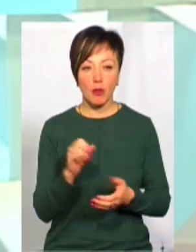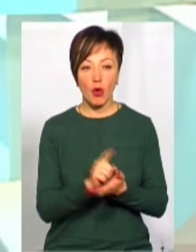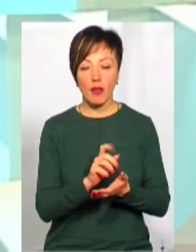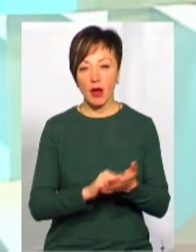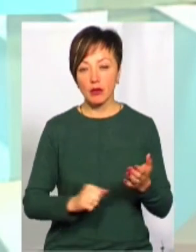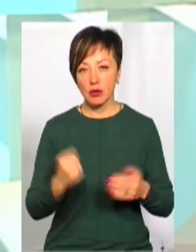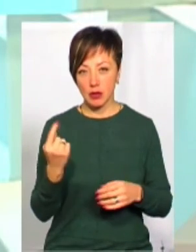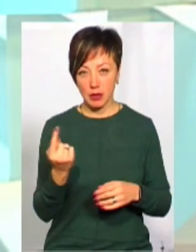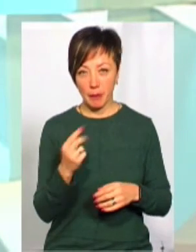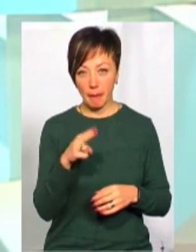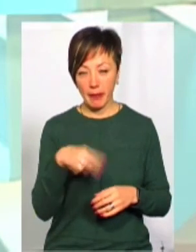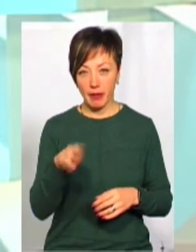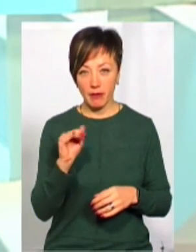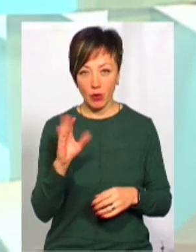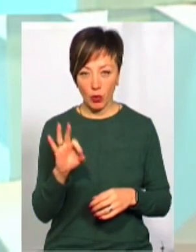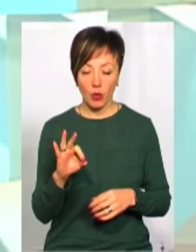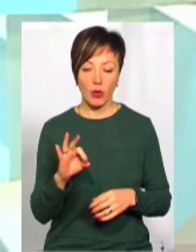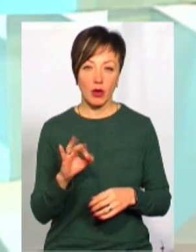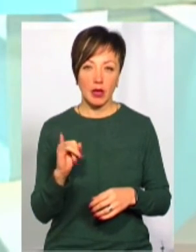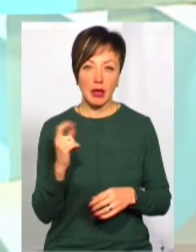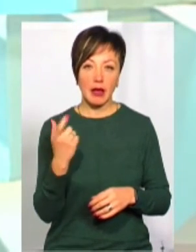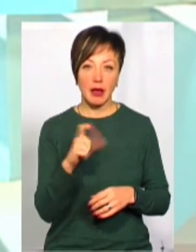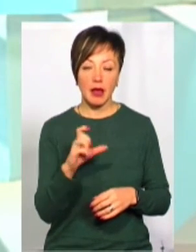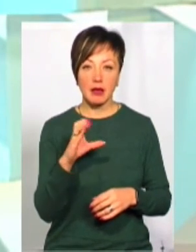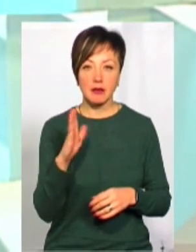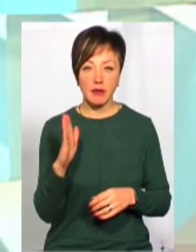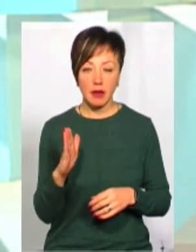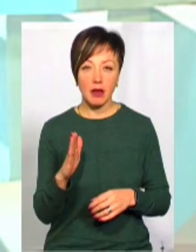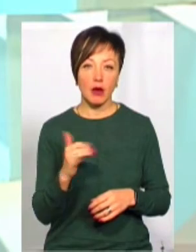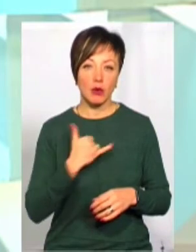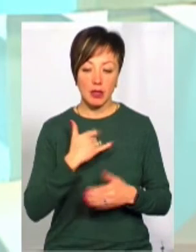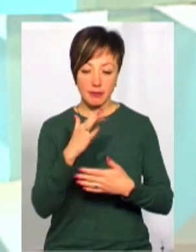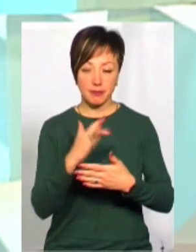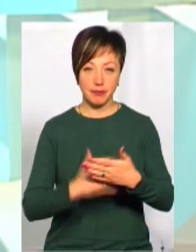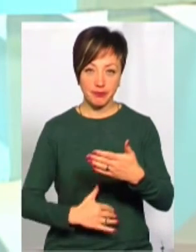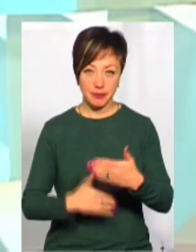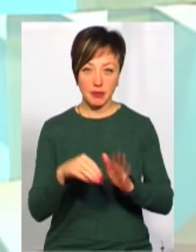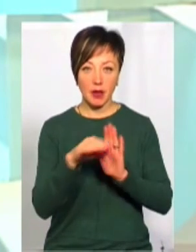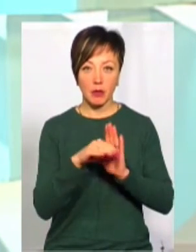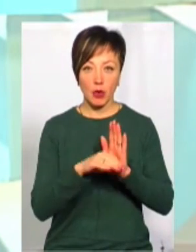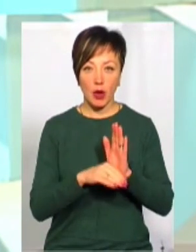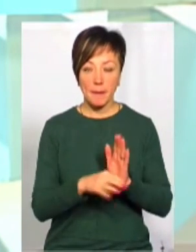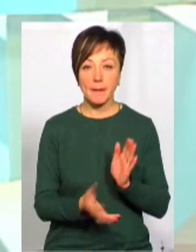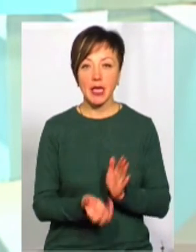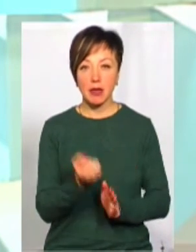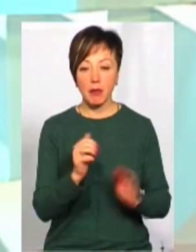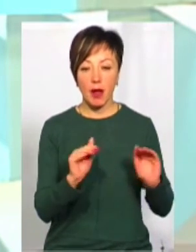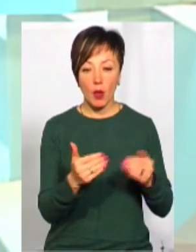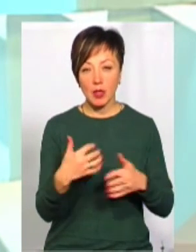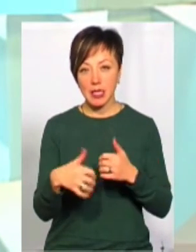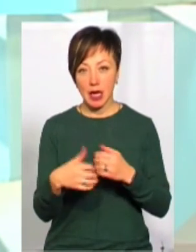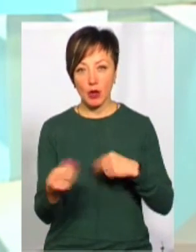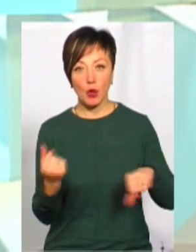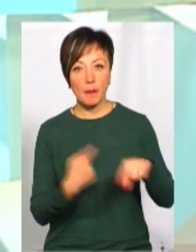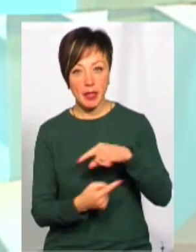податку ПДФО і єдиному податку. Для прикладу, в нас є цілий програм підтримки малого та